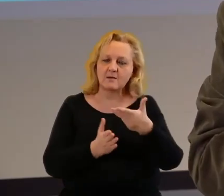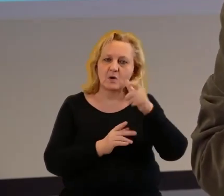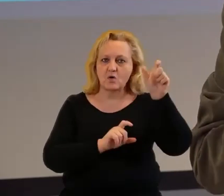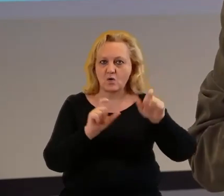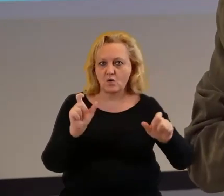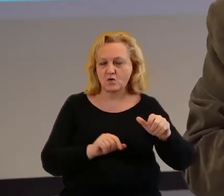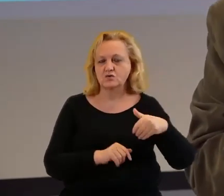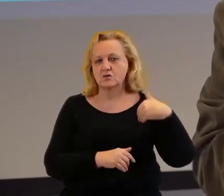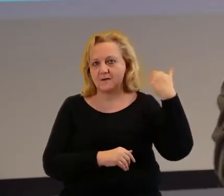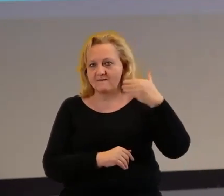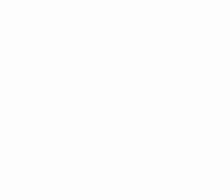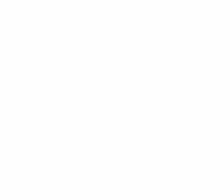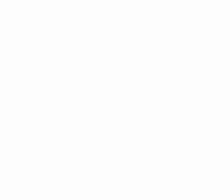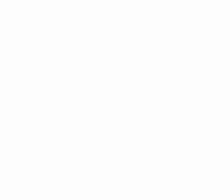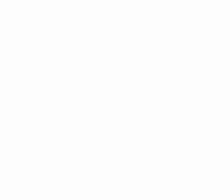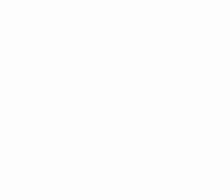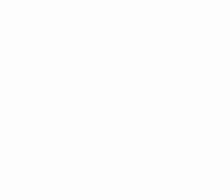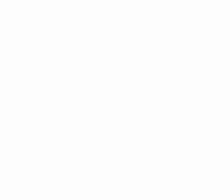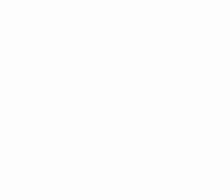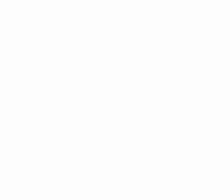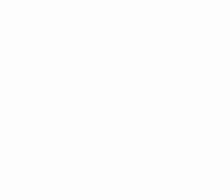i będziemy rozmawiać.